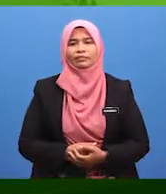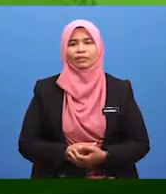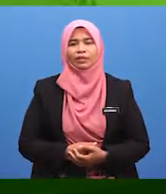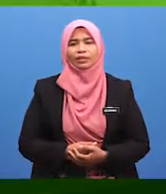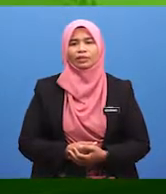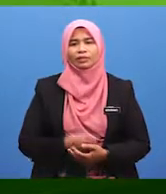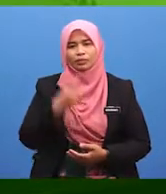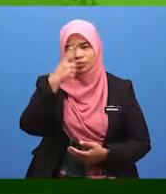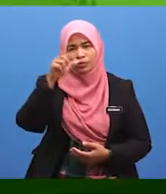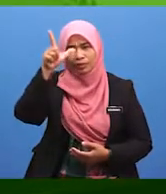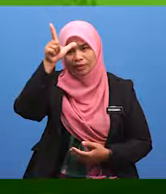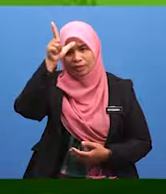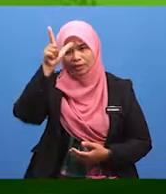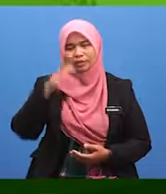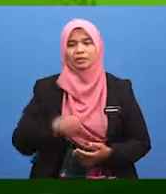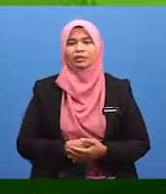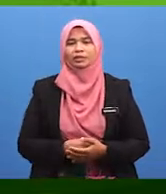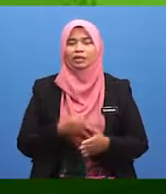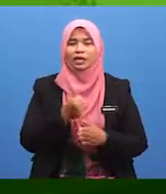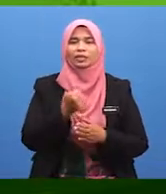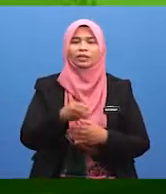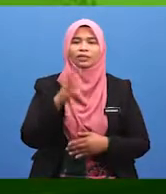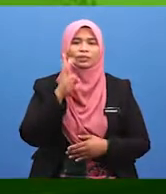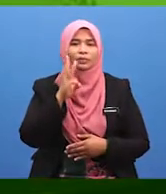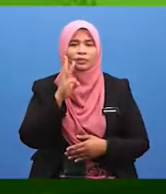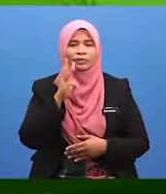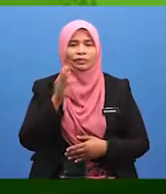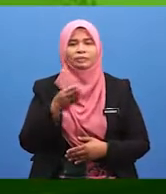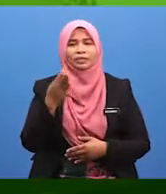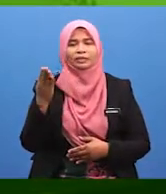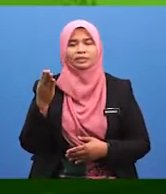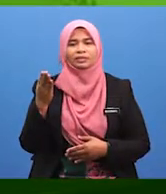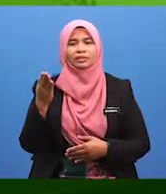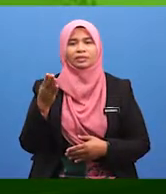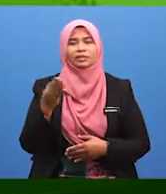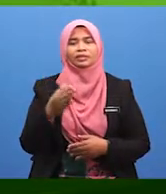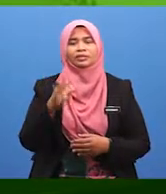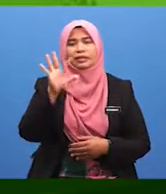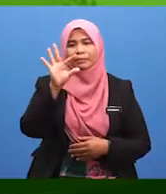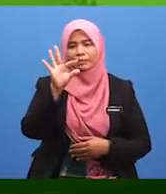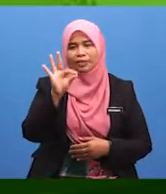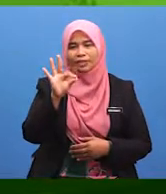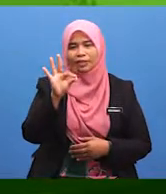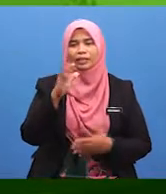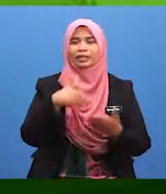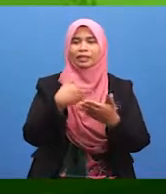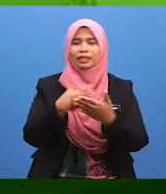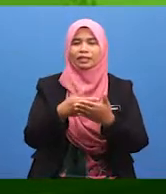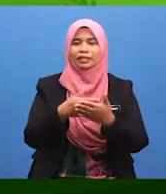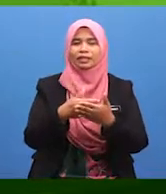bagi lelaki atau wanita kebiasaannya 9